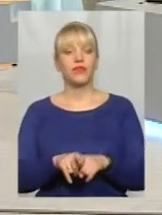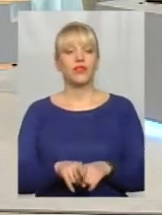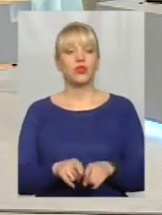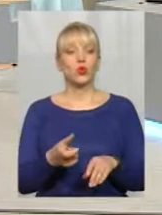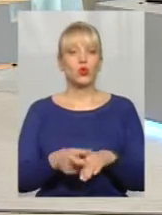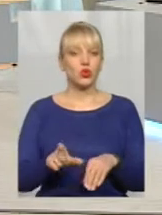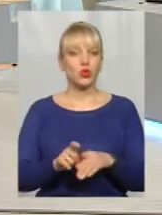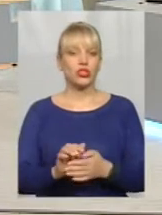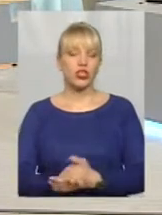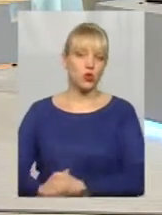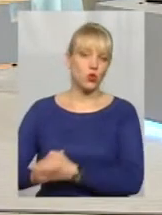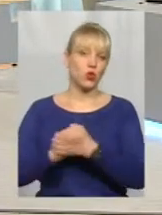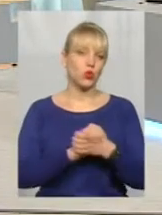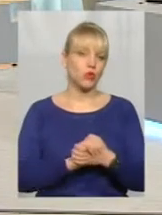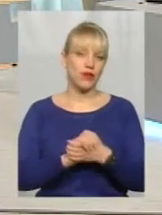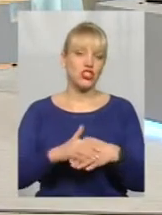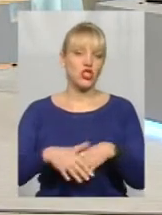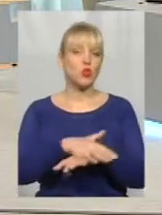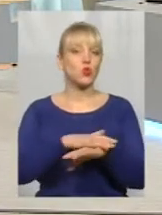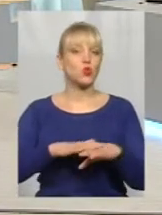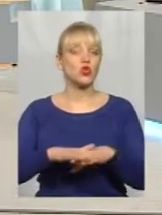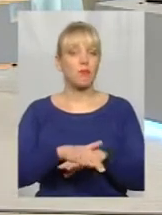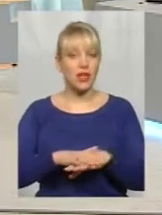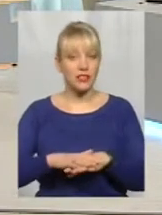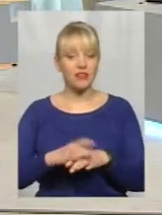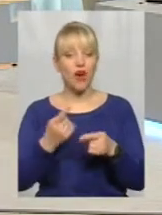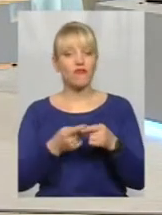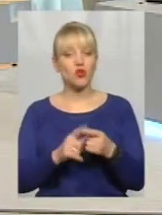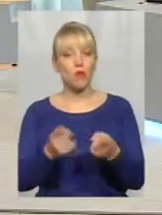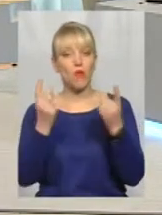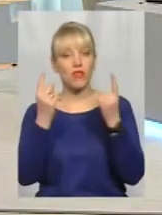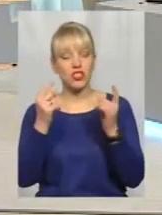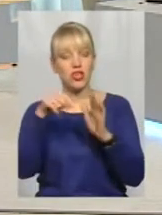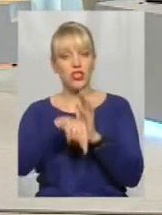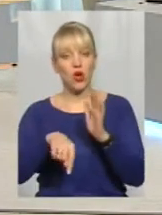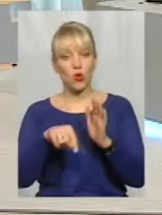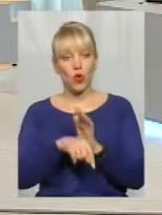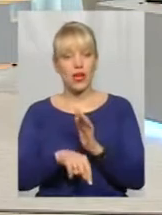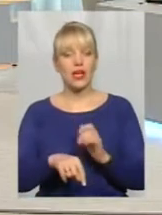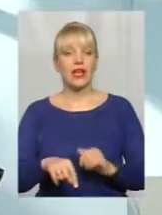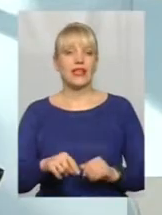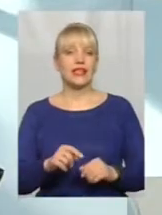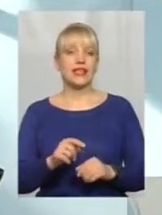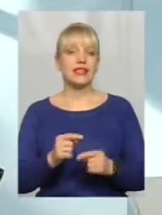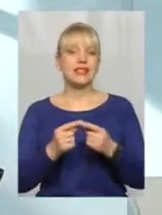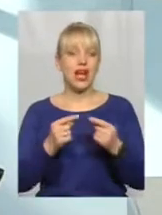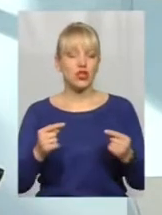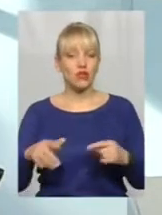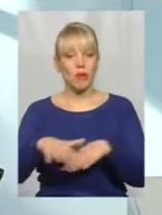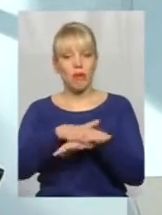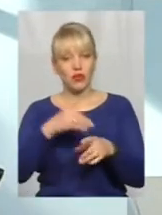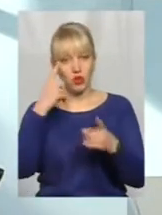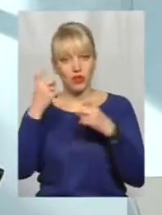згуртувавши суспільство. А в цьому величезна роль засобів масової інформації, які дуже часто у нас